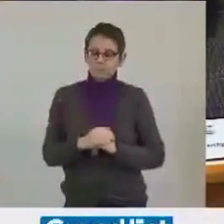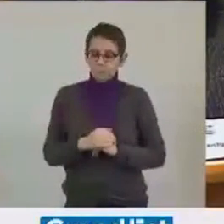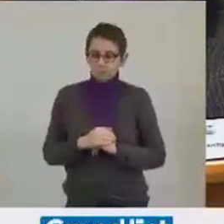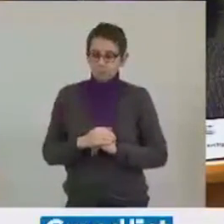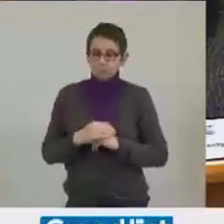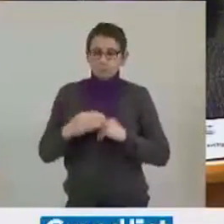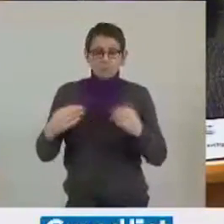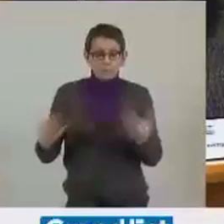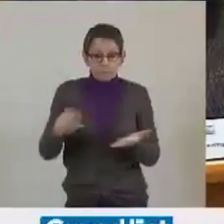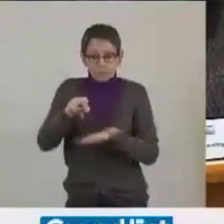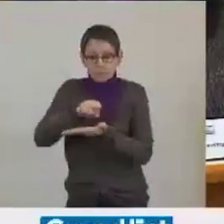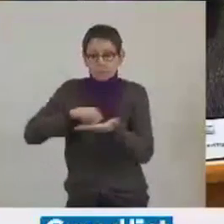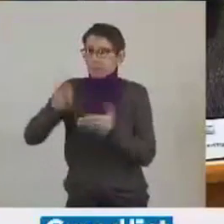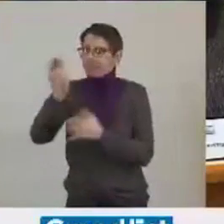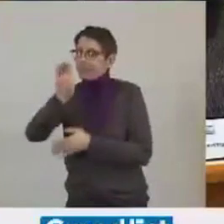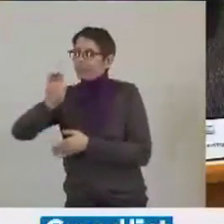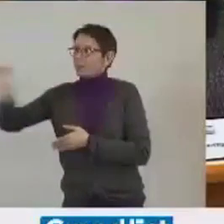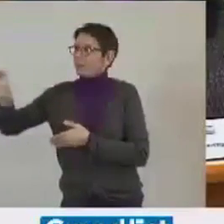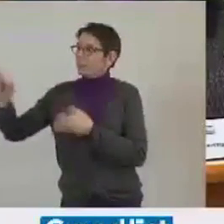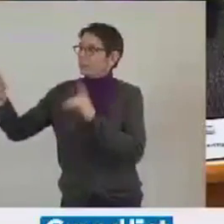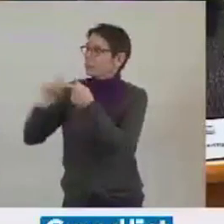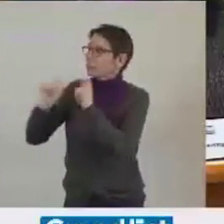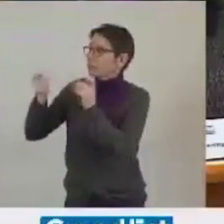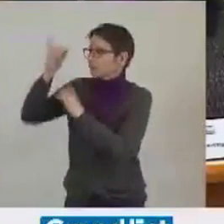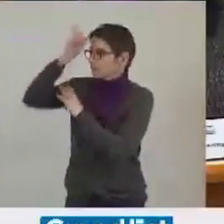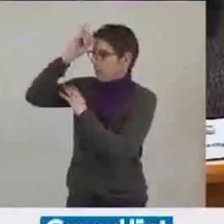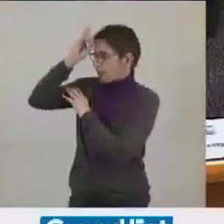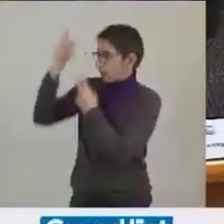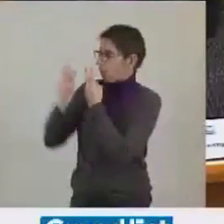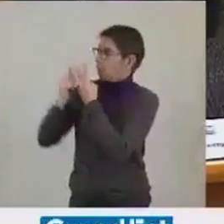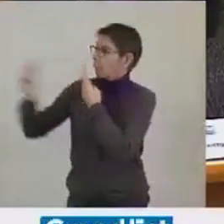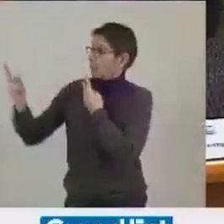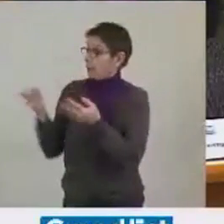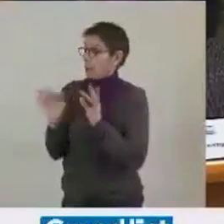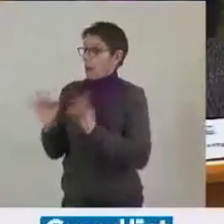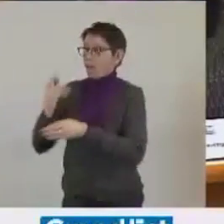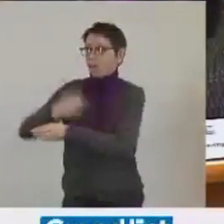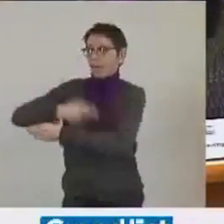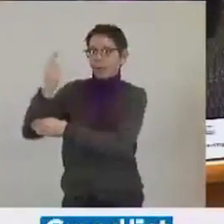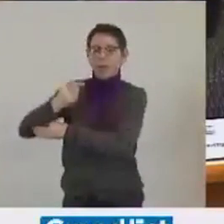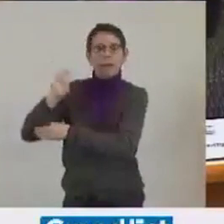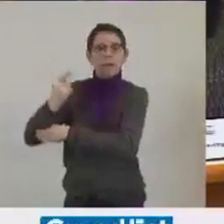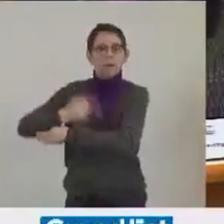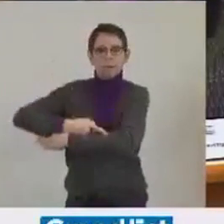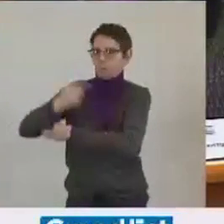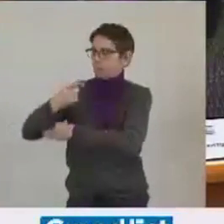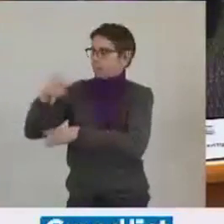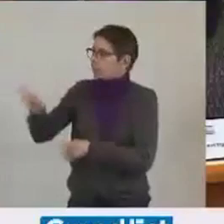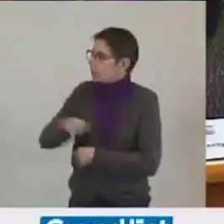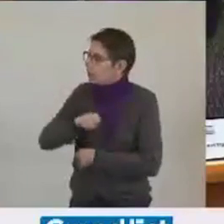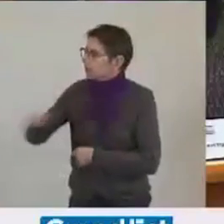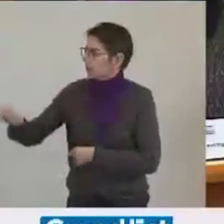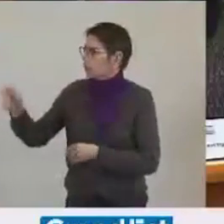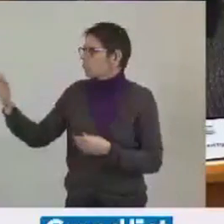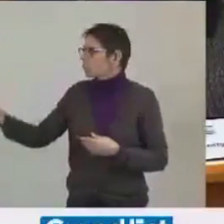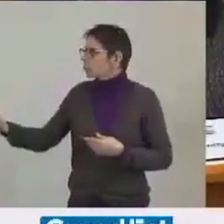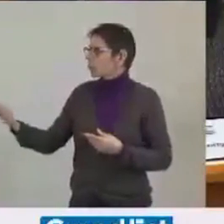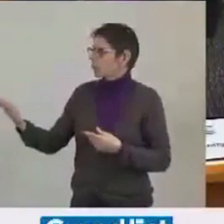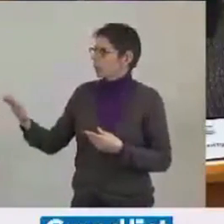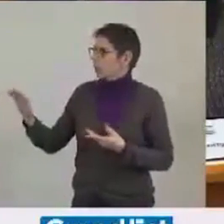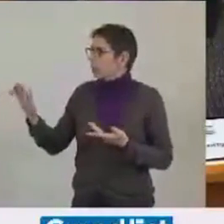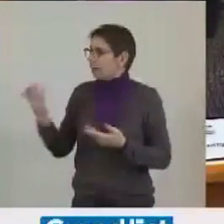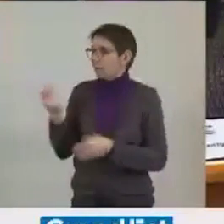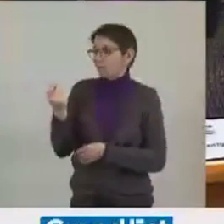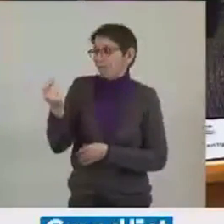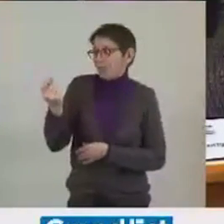entame des discussions avec nos voisins allemands sur le transfrontalier, en dépit des différences notables de nos capacités